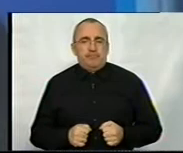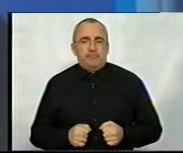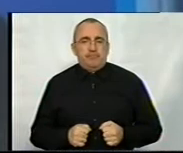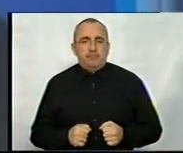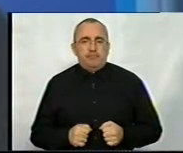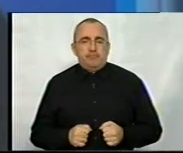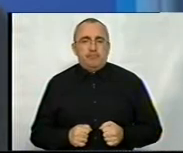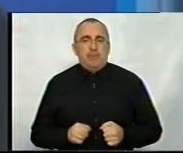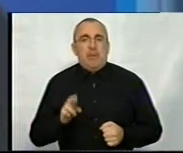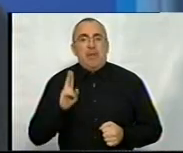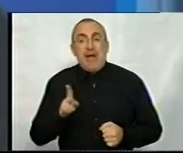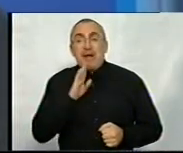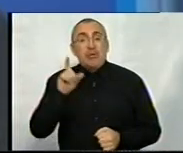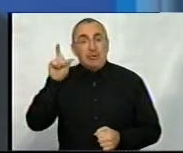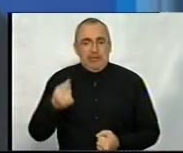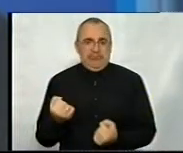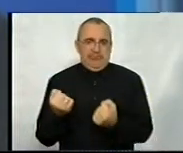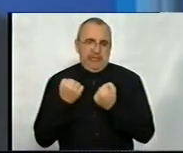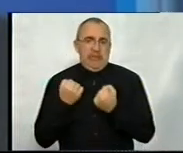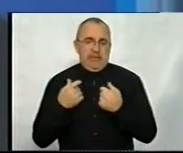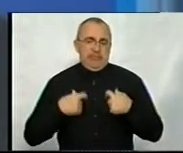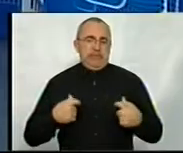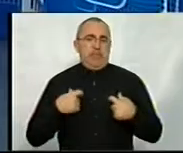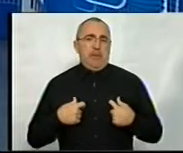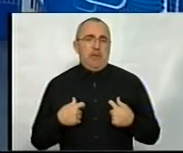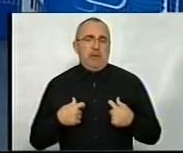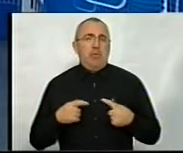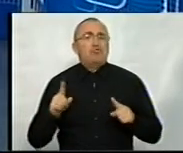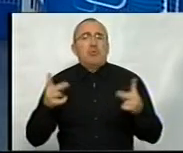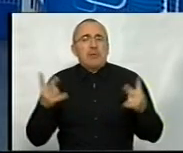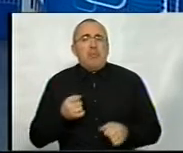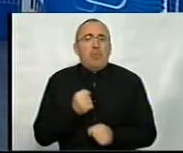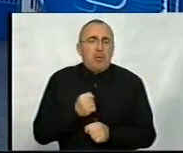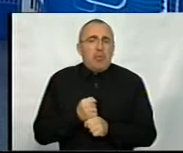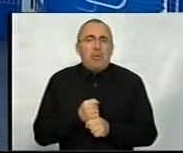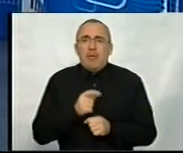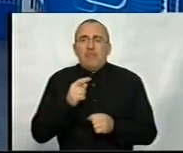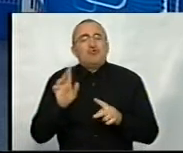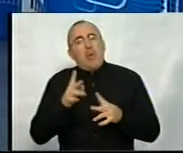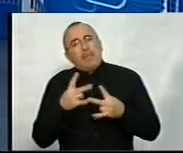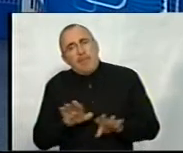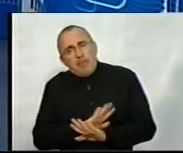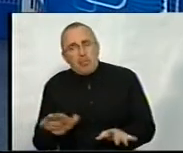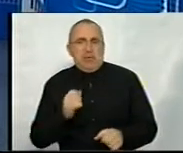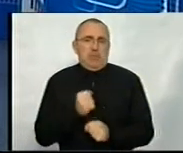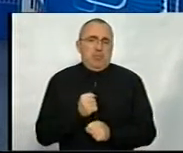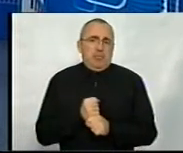Як жінці захистити себе? Що потрібно робити, що не потрібно робити?